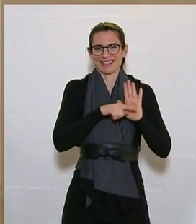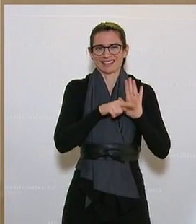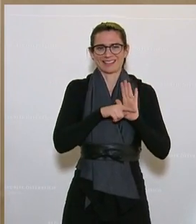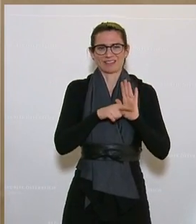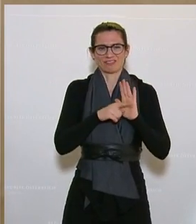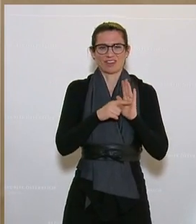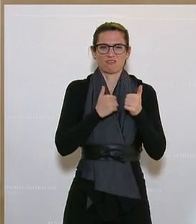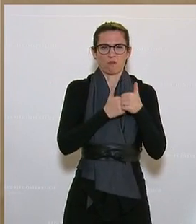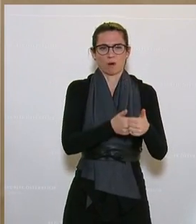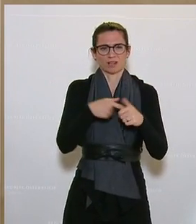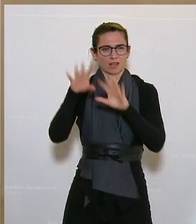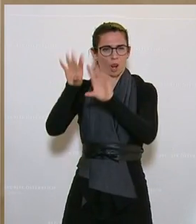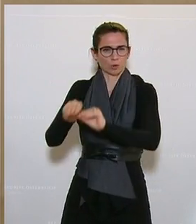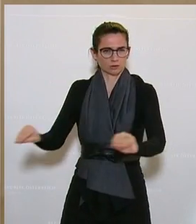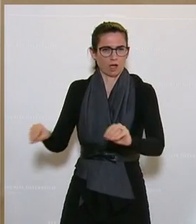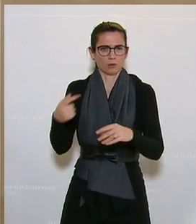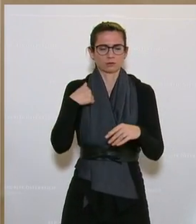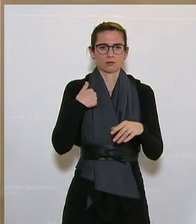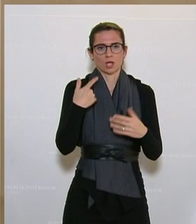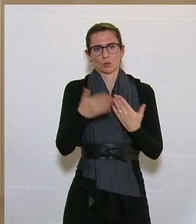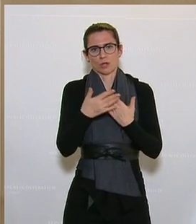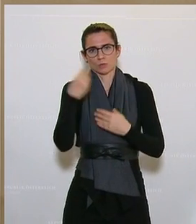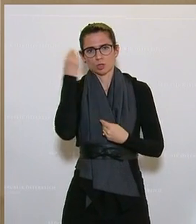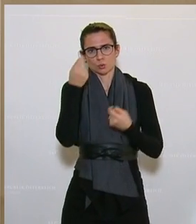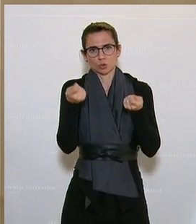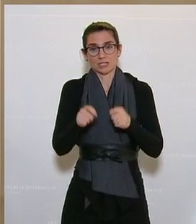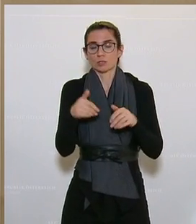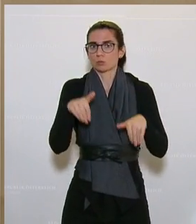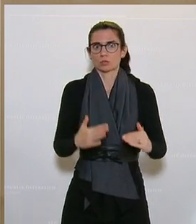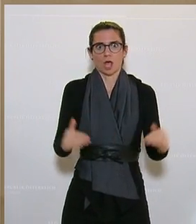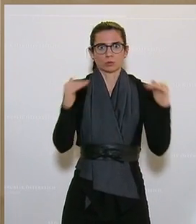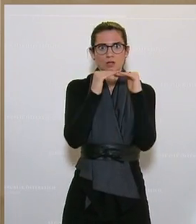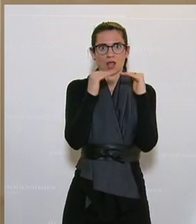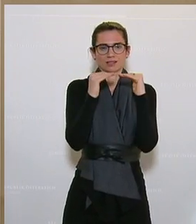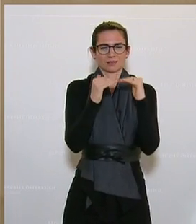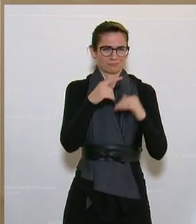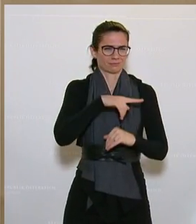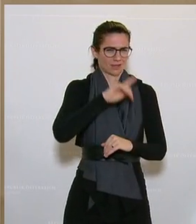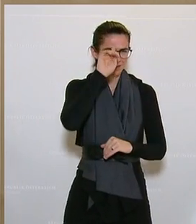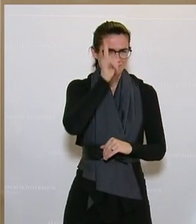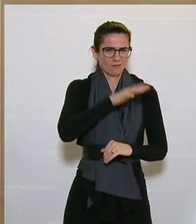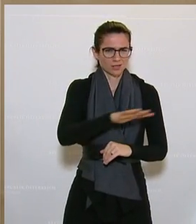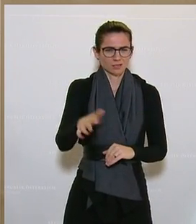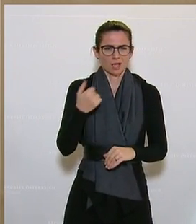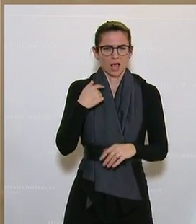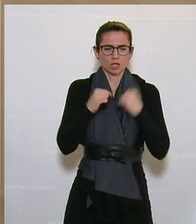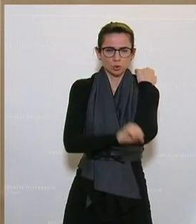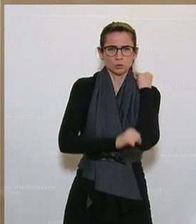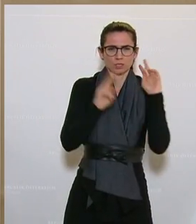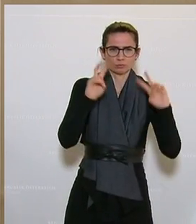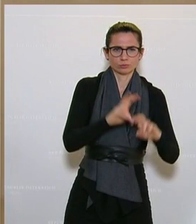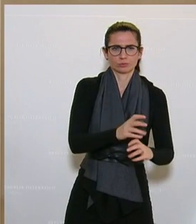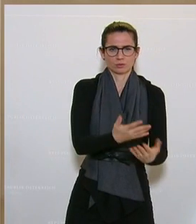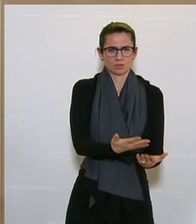Lockdowns verbunden mit den Schulschließungen zu kompensieren, denn wir wissen alle aus einer Unzahl von Studien